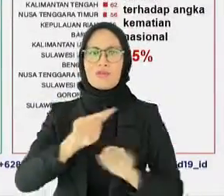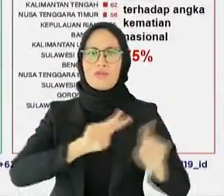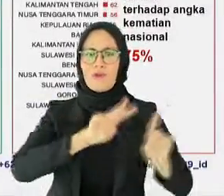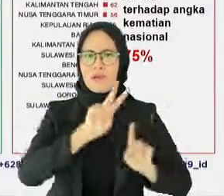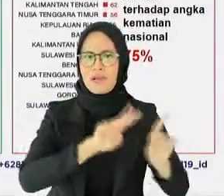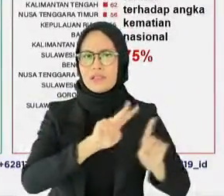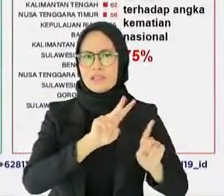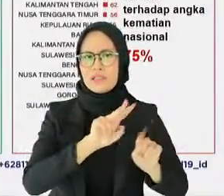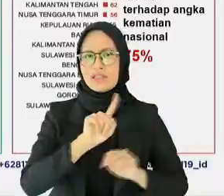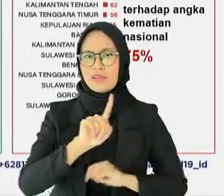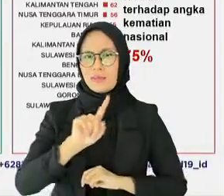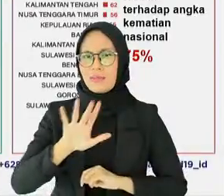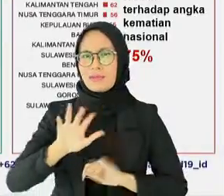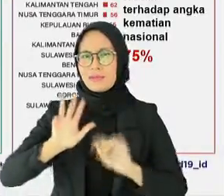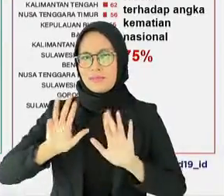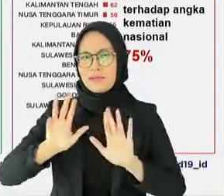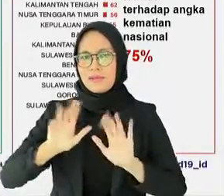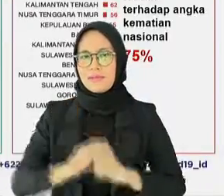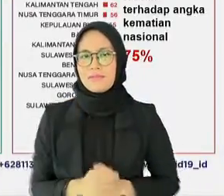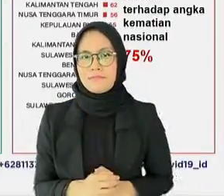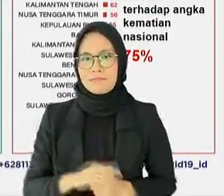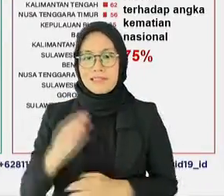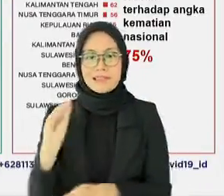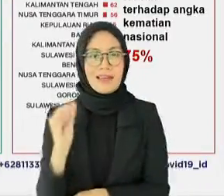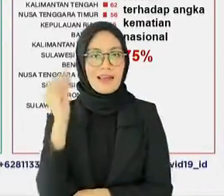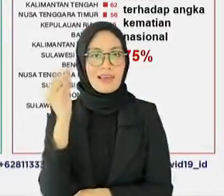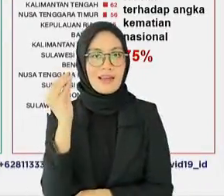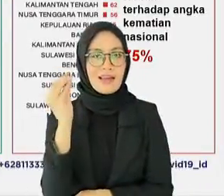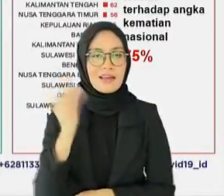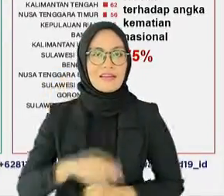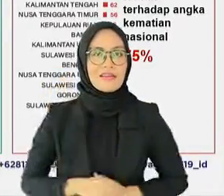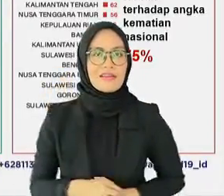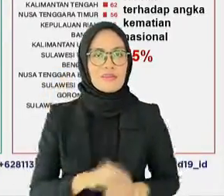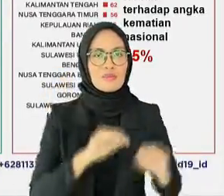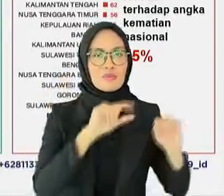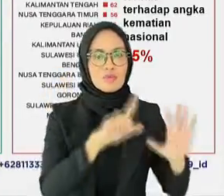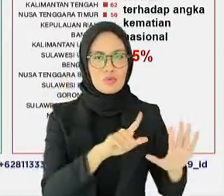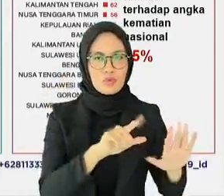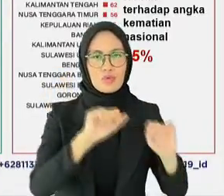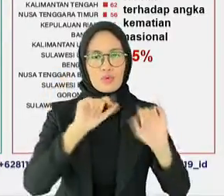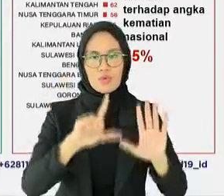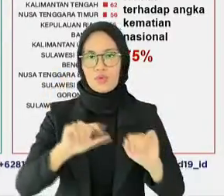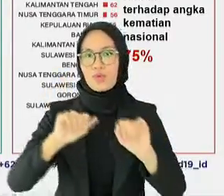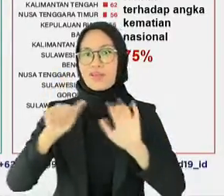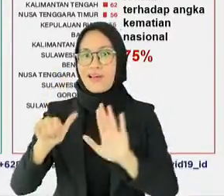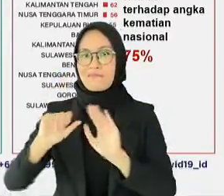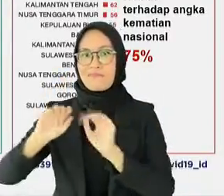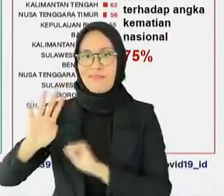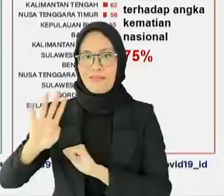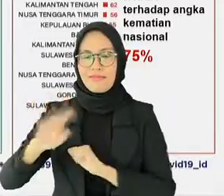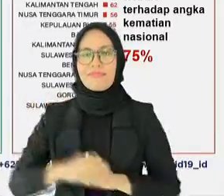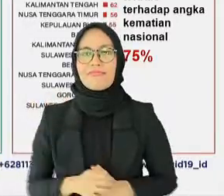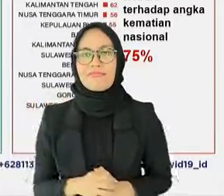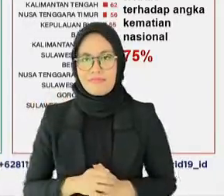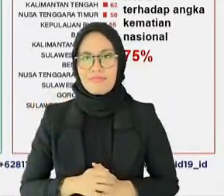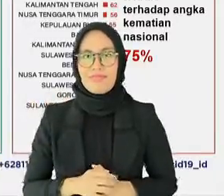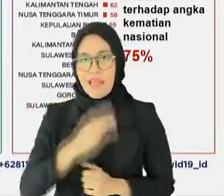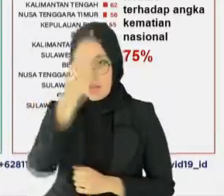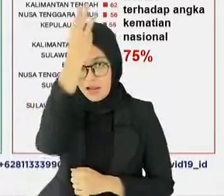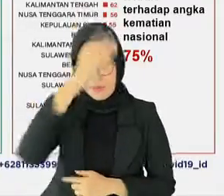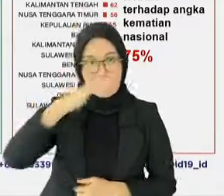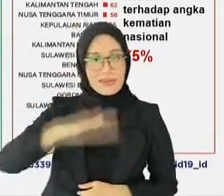,159, DKI Jakarta 7,764, Kalimantan